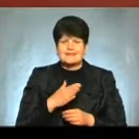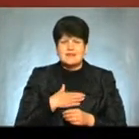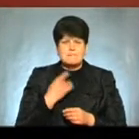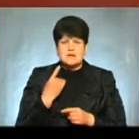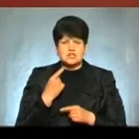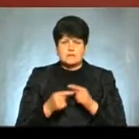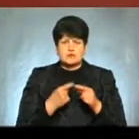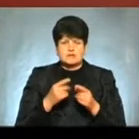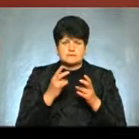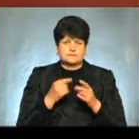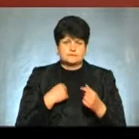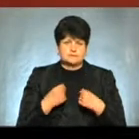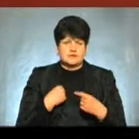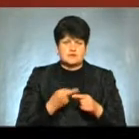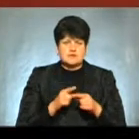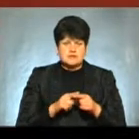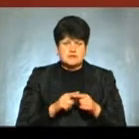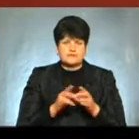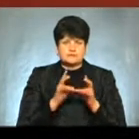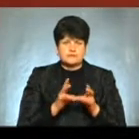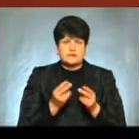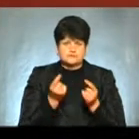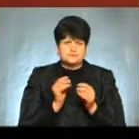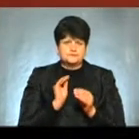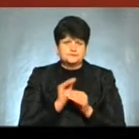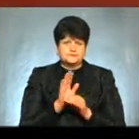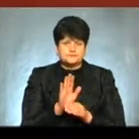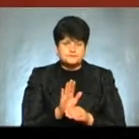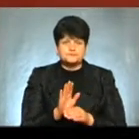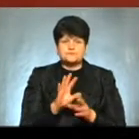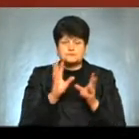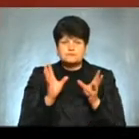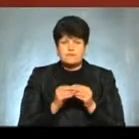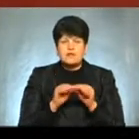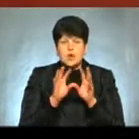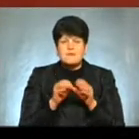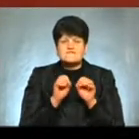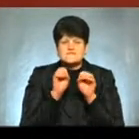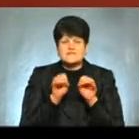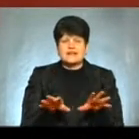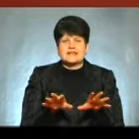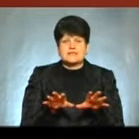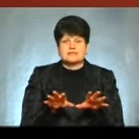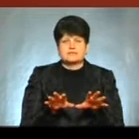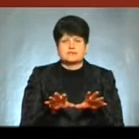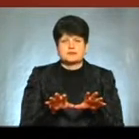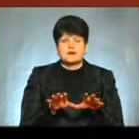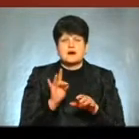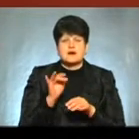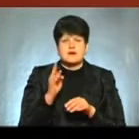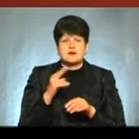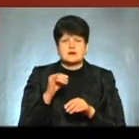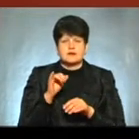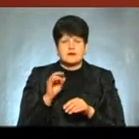страждає від цієї аварії Дозвольте, я допомню трошечки цифрами Що загальний об'єм викидів радіоактивних речовин у результаті аварій на